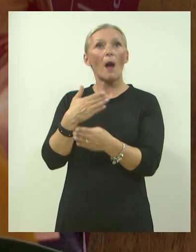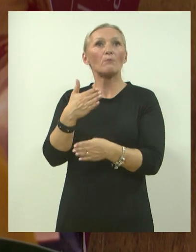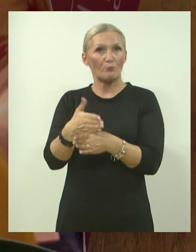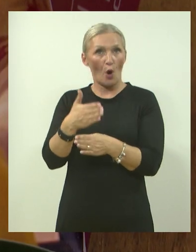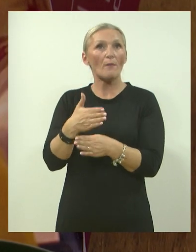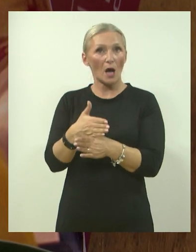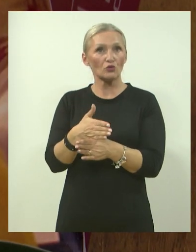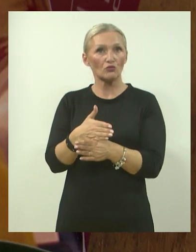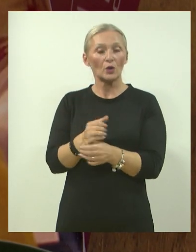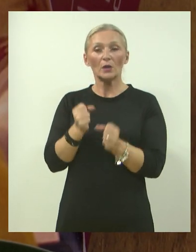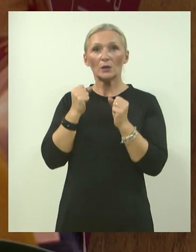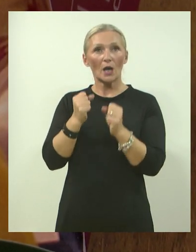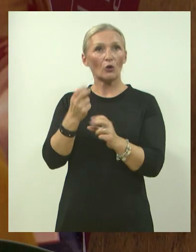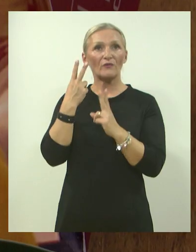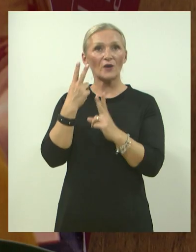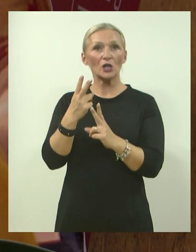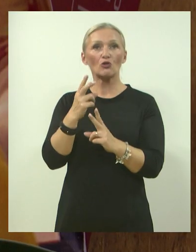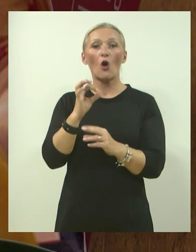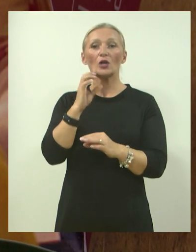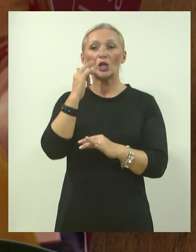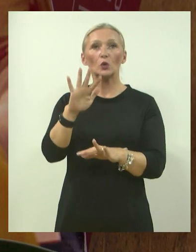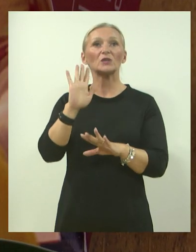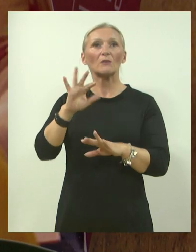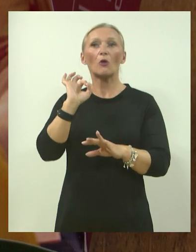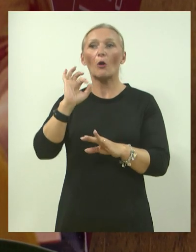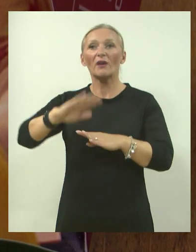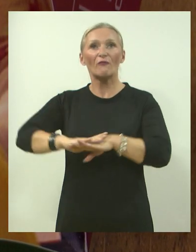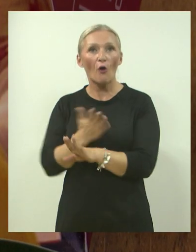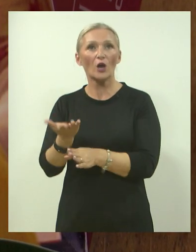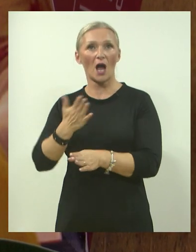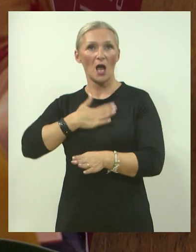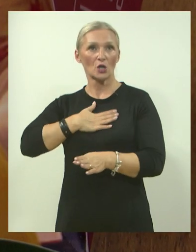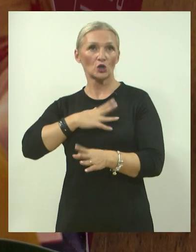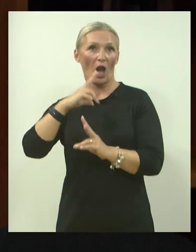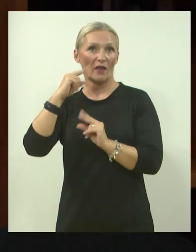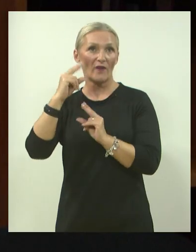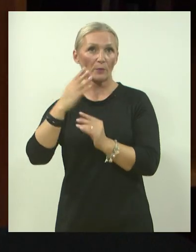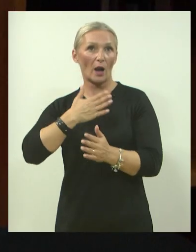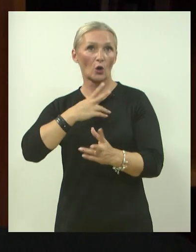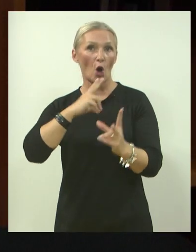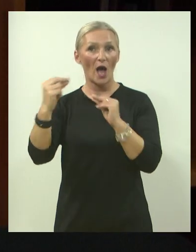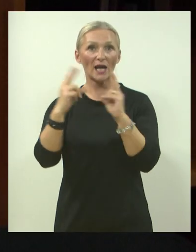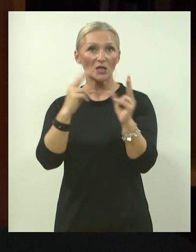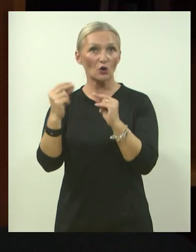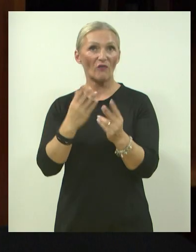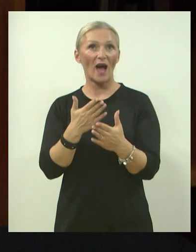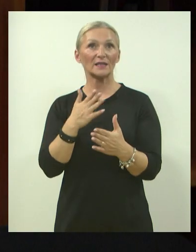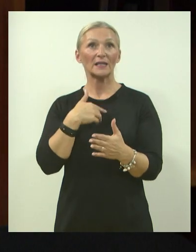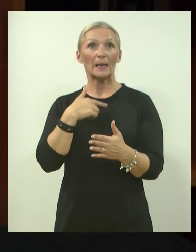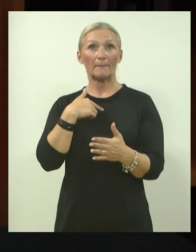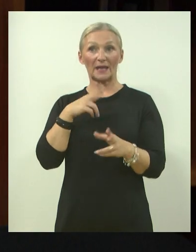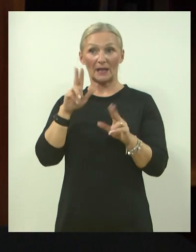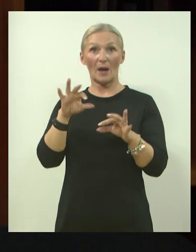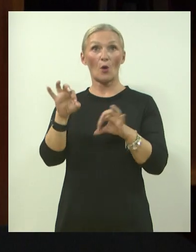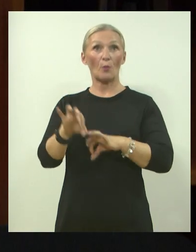Samo je važno da ljudi imaju dobru volju i da ljudi verbalno komuniciraju s nama. Između svih